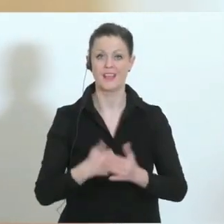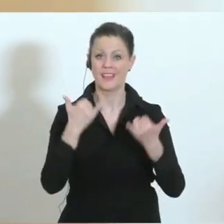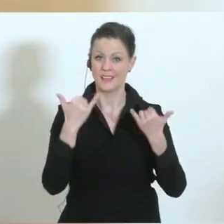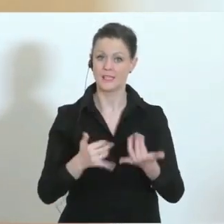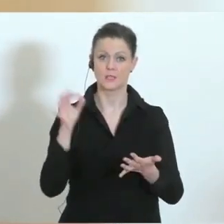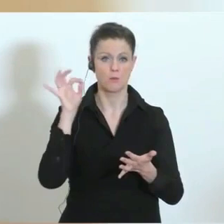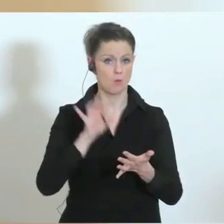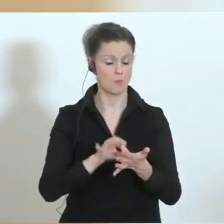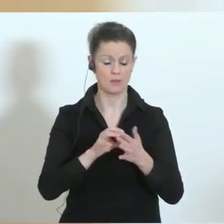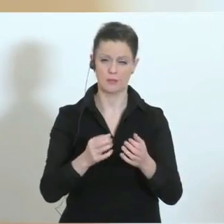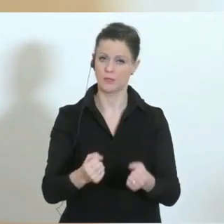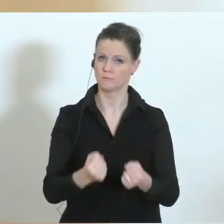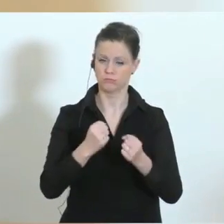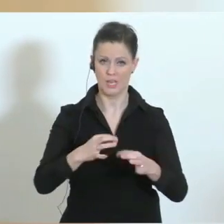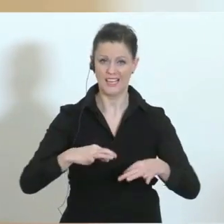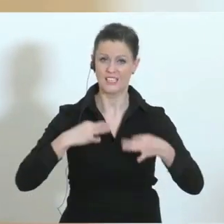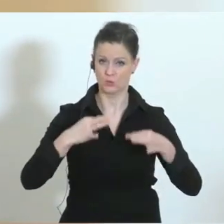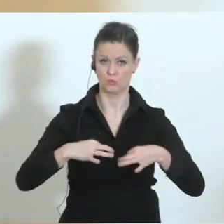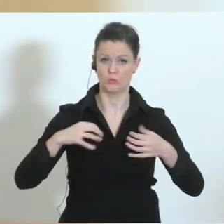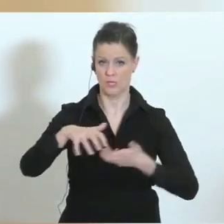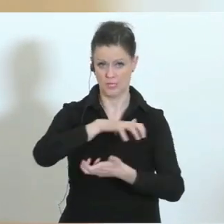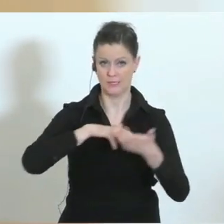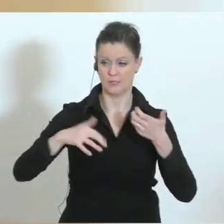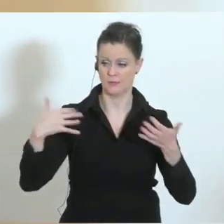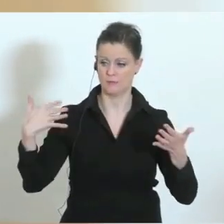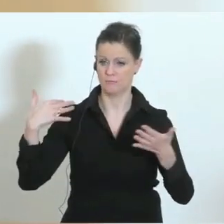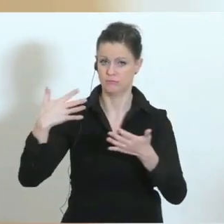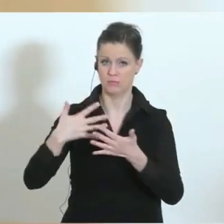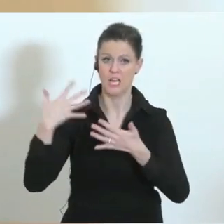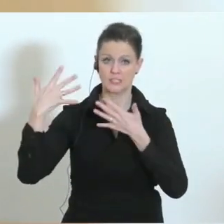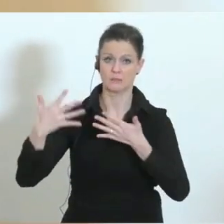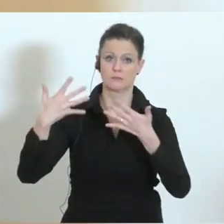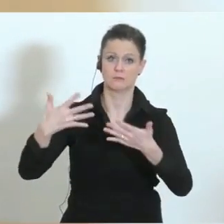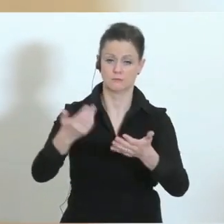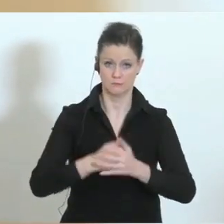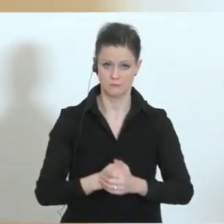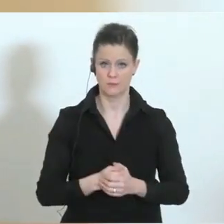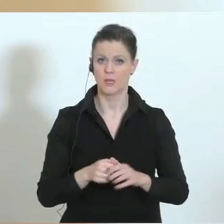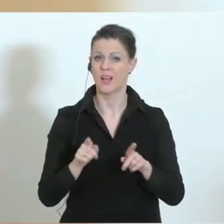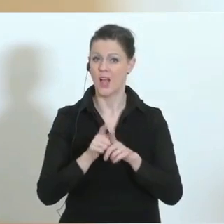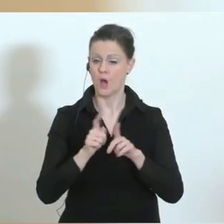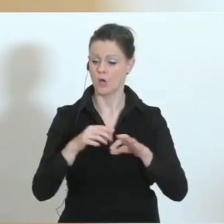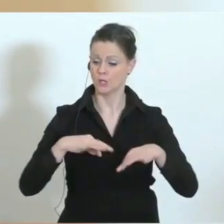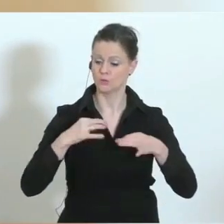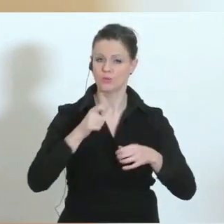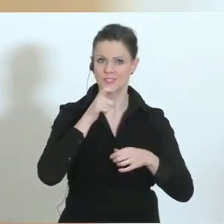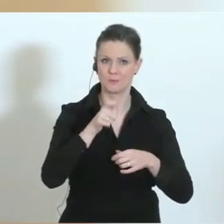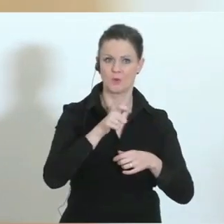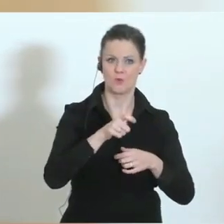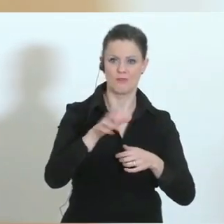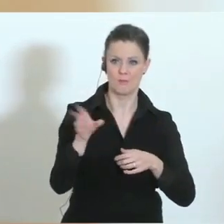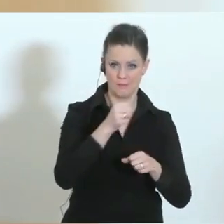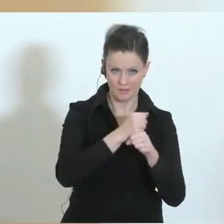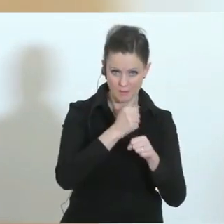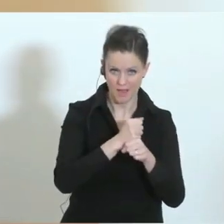größte Gesundheitskrise seit Jahrzehnten. Und auch die Mitarbeiter und Mitarbeiterinnen in den Gesundheitsberufen und auch